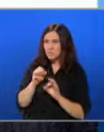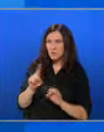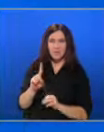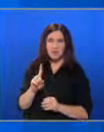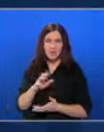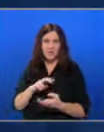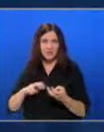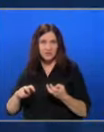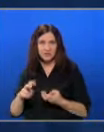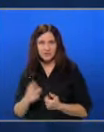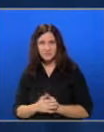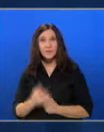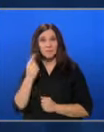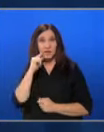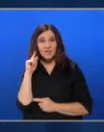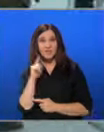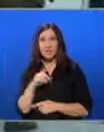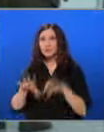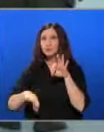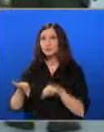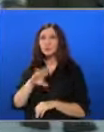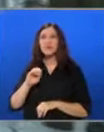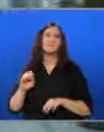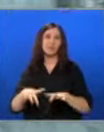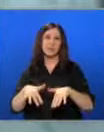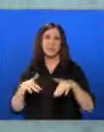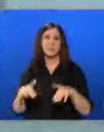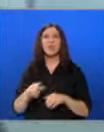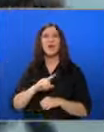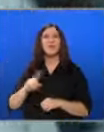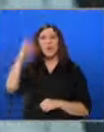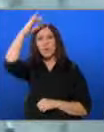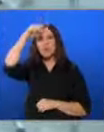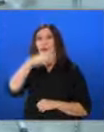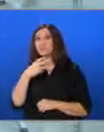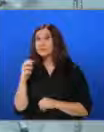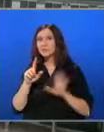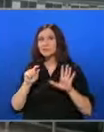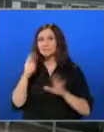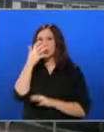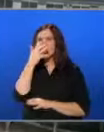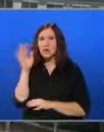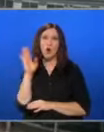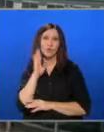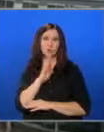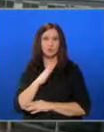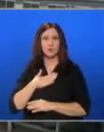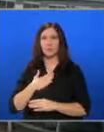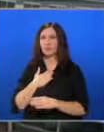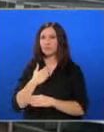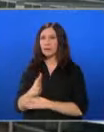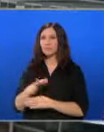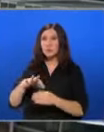се ги търси. Първи ден от изборите за Европейски парламент. До неделя 370 милиона души